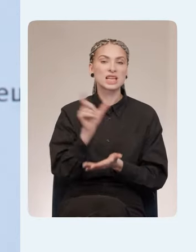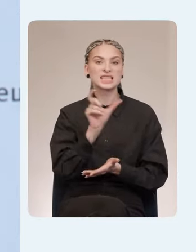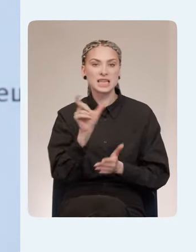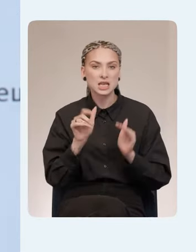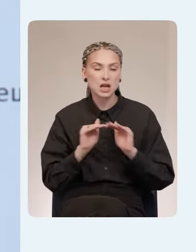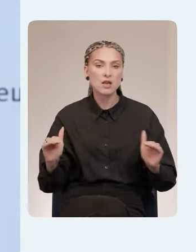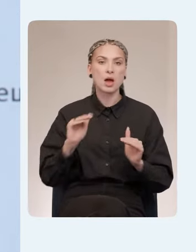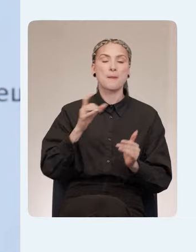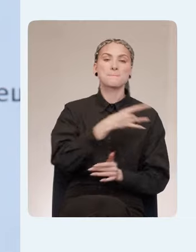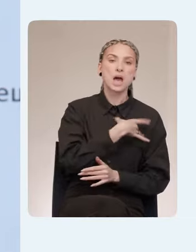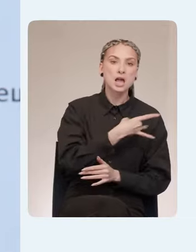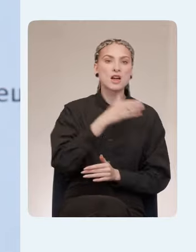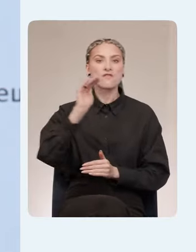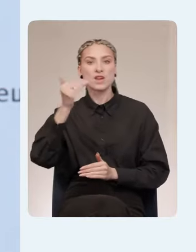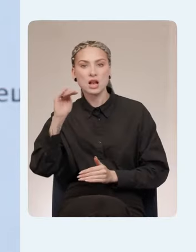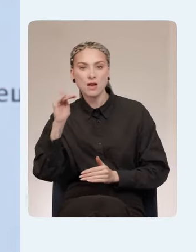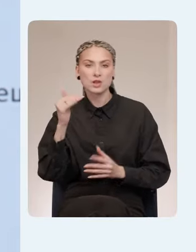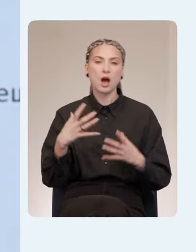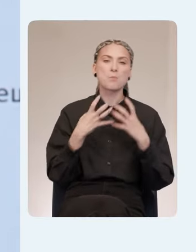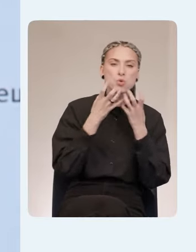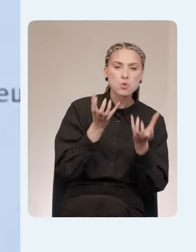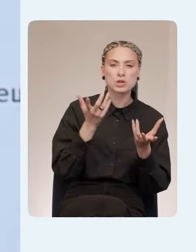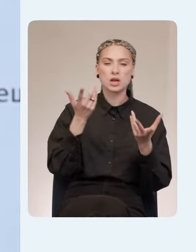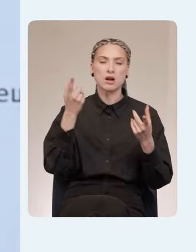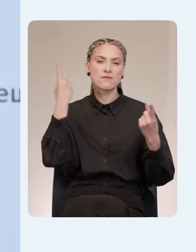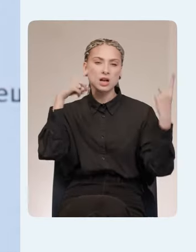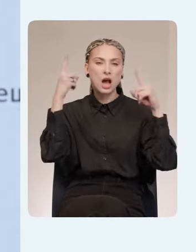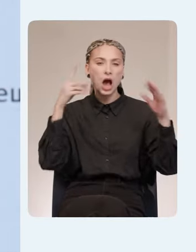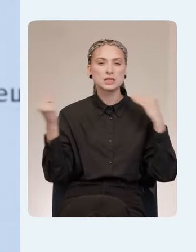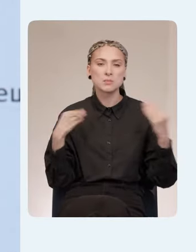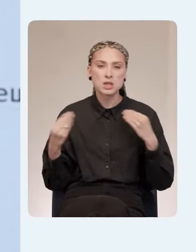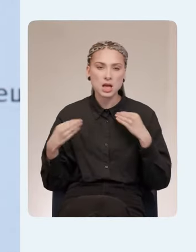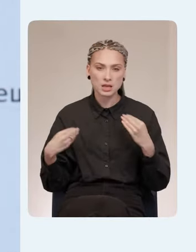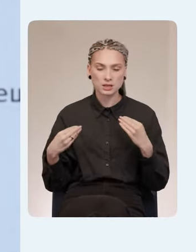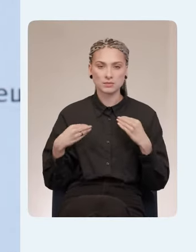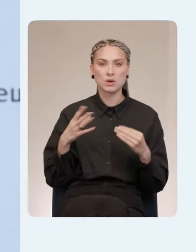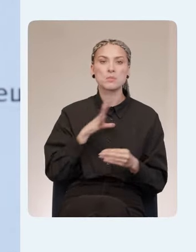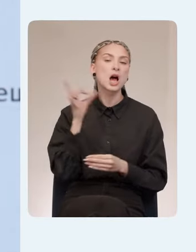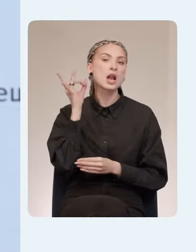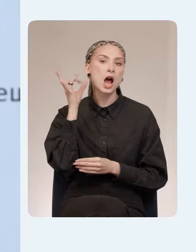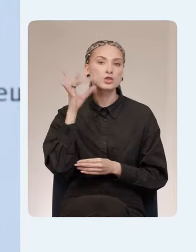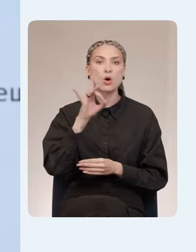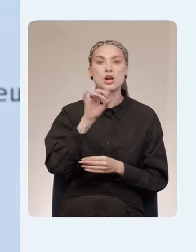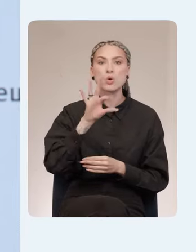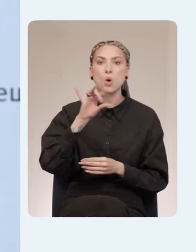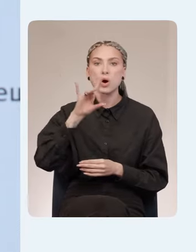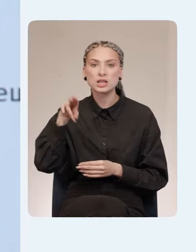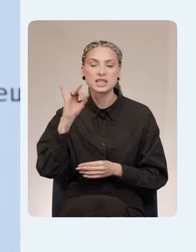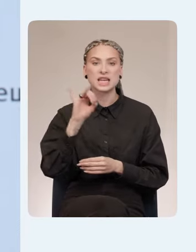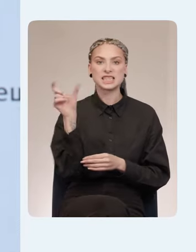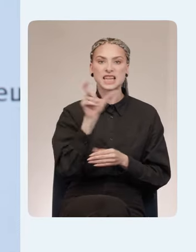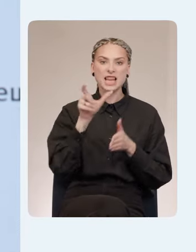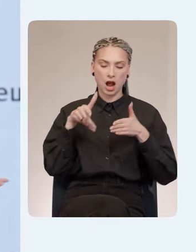белая, фиолетовая, сцена блогеров, сцена косплея. В Петербурге была сцена Радио Рекорд и синяя кобровая